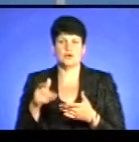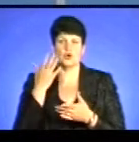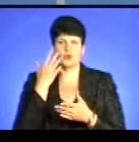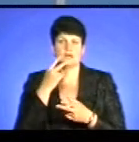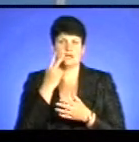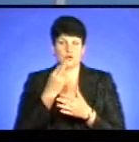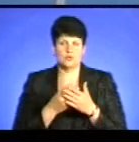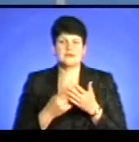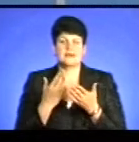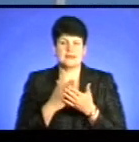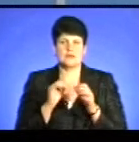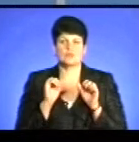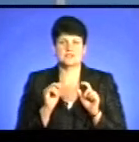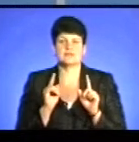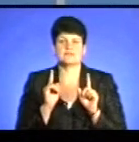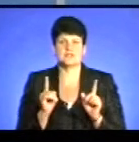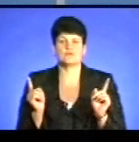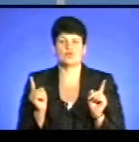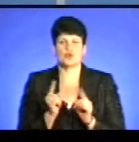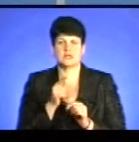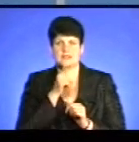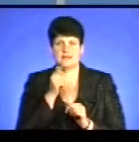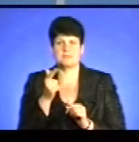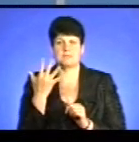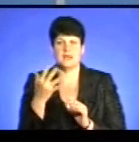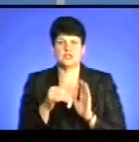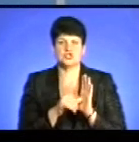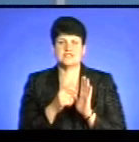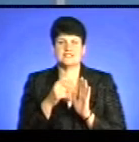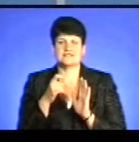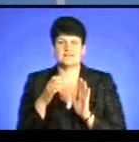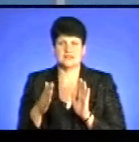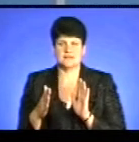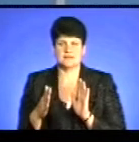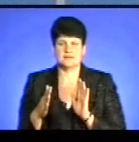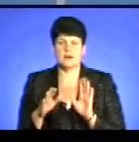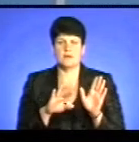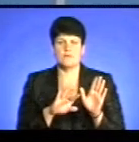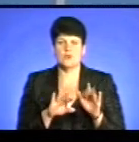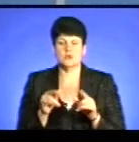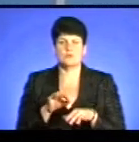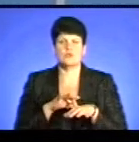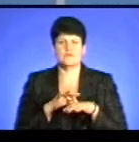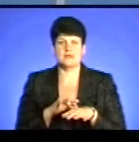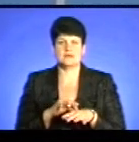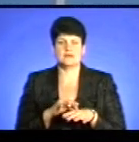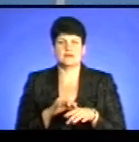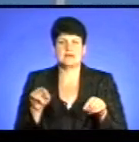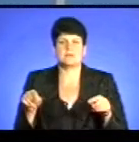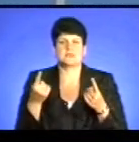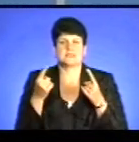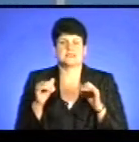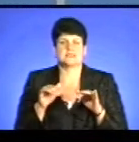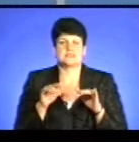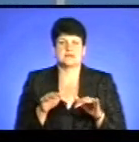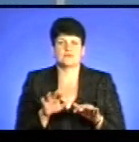є можливим лише в найкоротший термін. Тобто 5-6 хвилин максимум, після чого проведення реанімаційних заходів не дасть